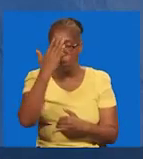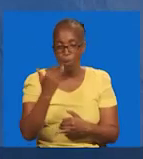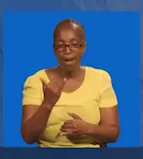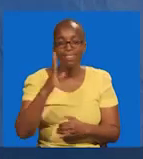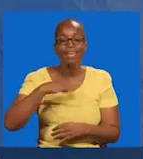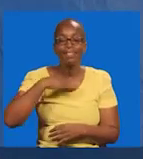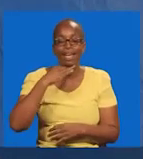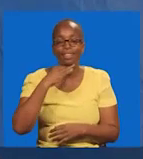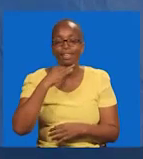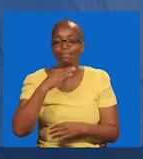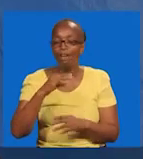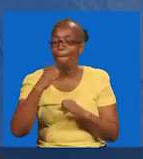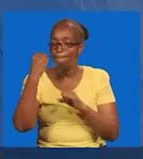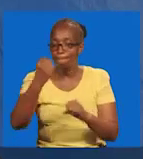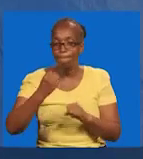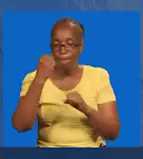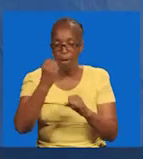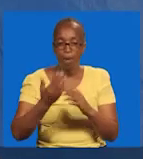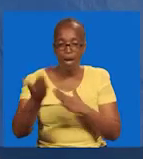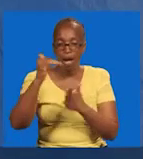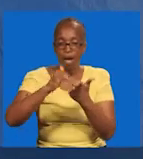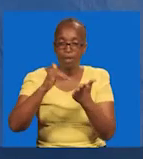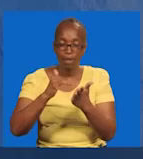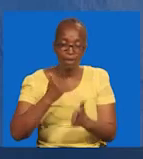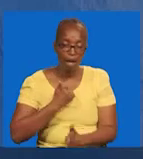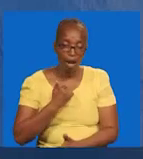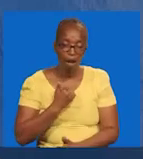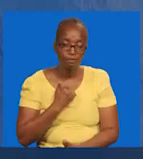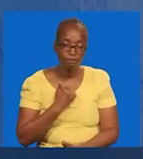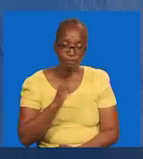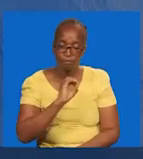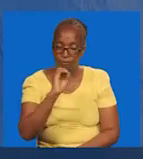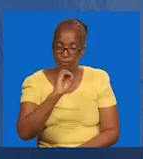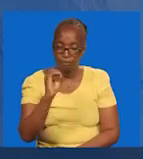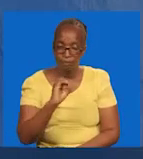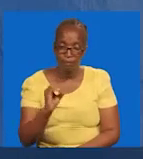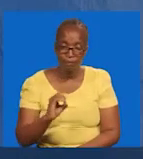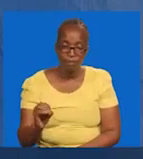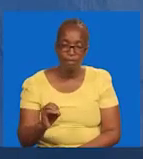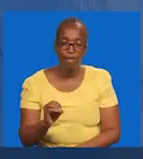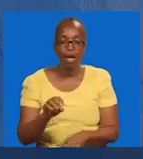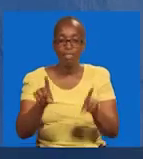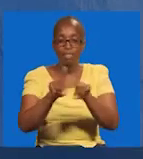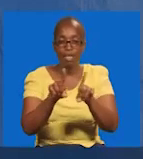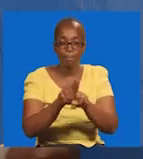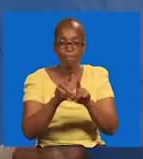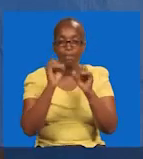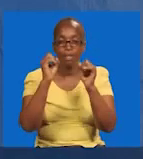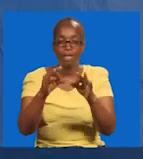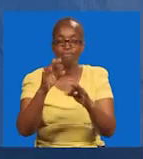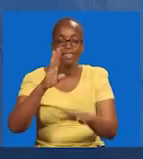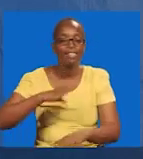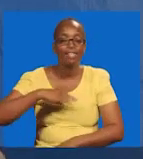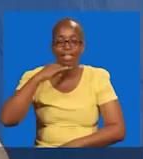kifo akina ngubwa tena. Juhetu. Ata kama ni